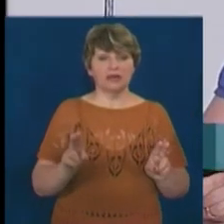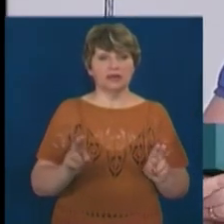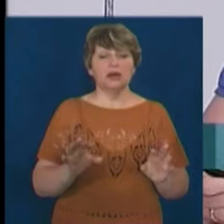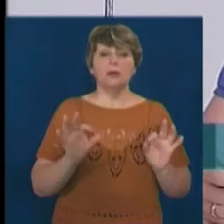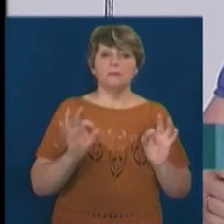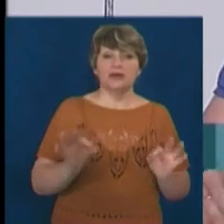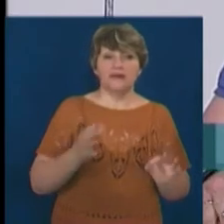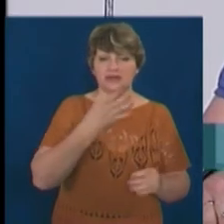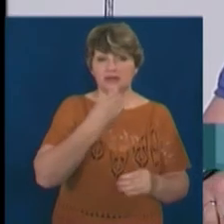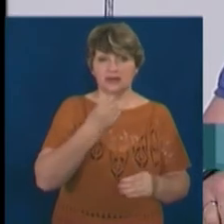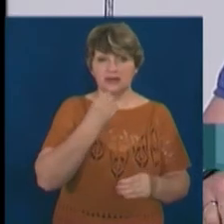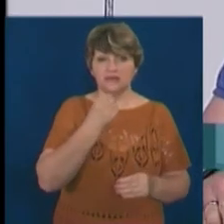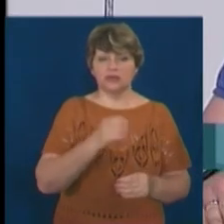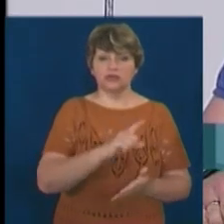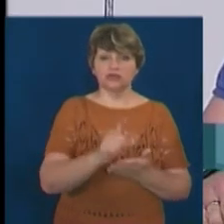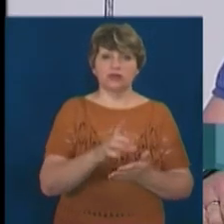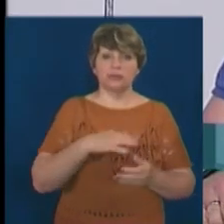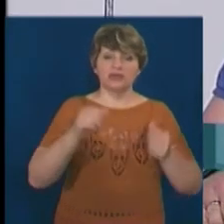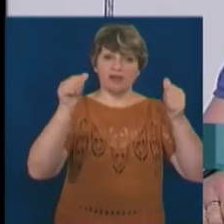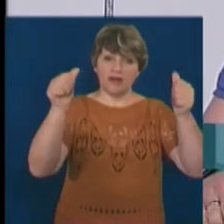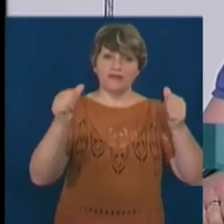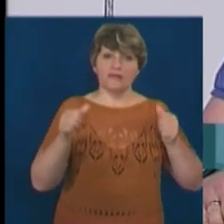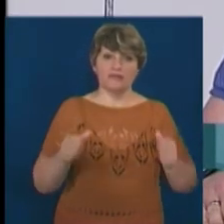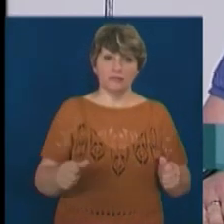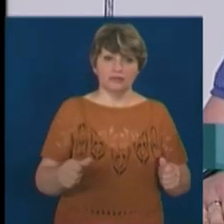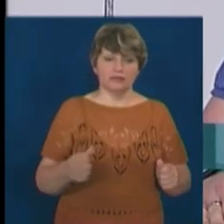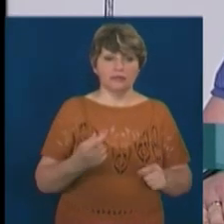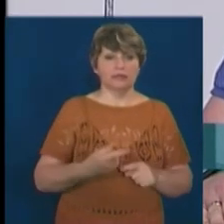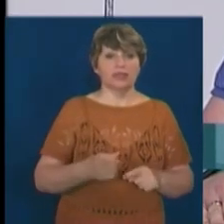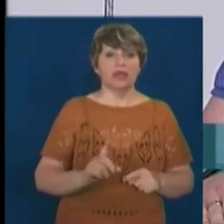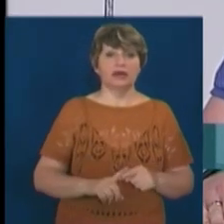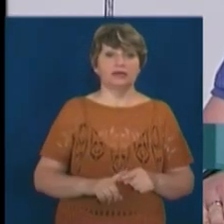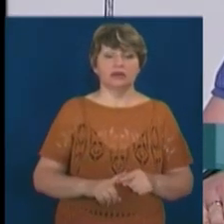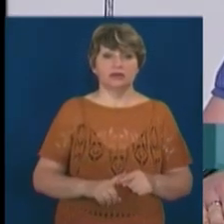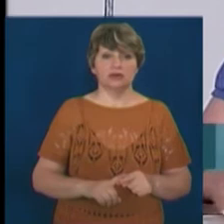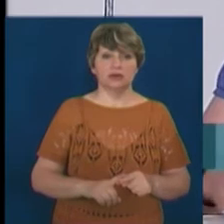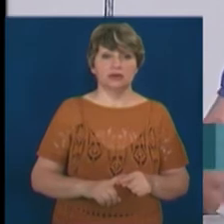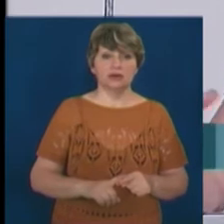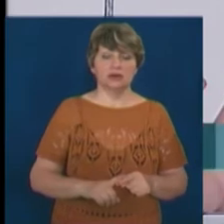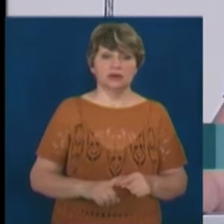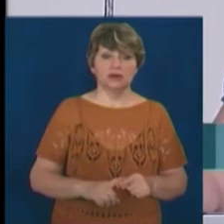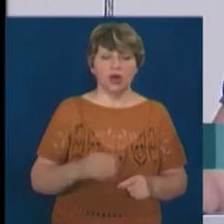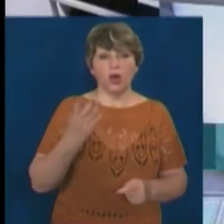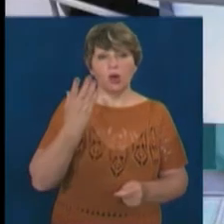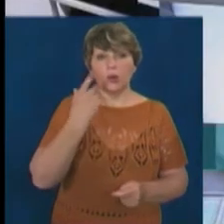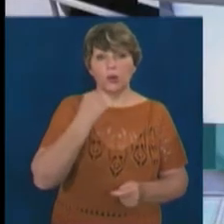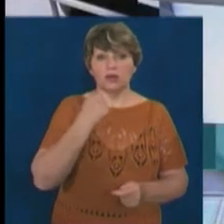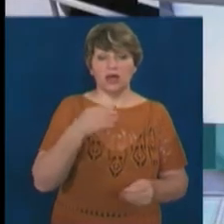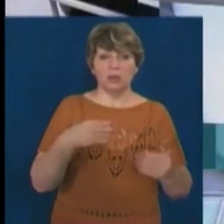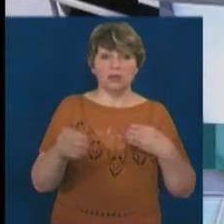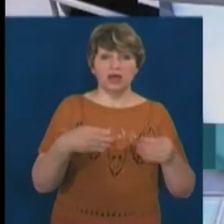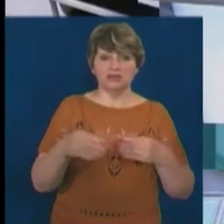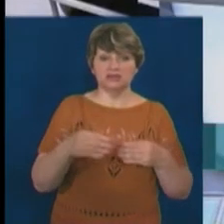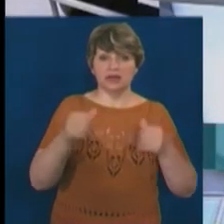для міста, де є багато історичної забудови, це значно більш болюче, коли пластикова